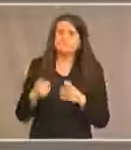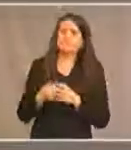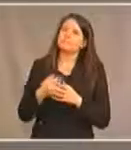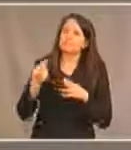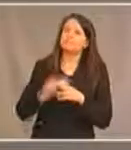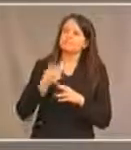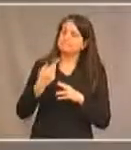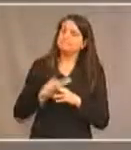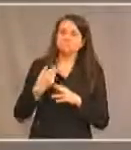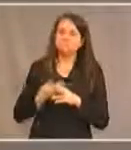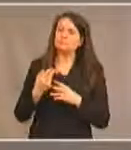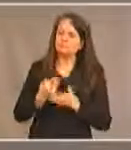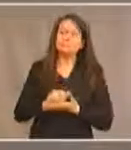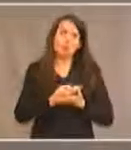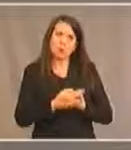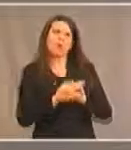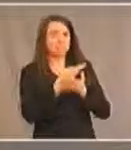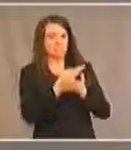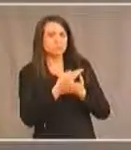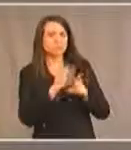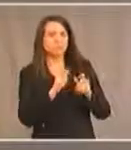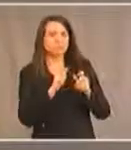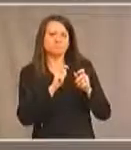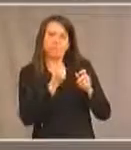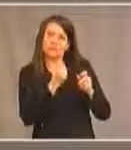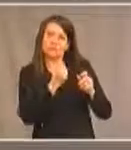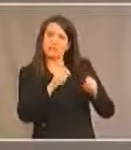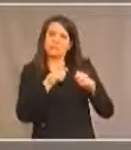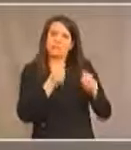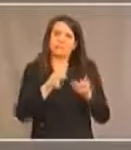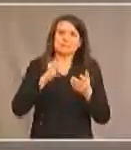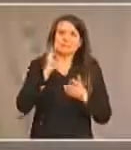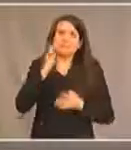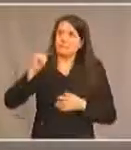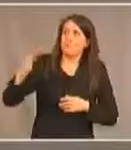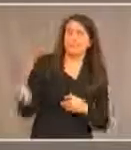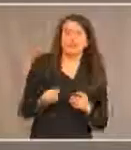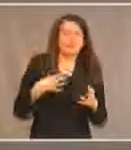utiliser des ressources normalement réservées aux évacuations d'urgence